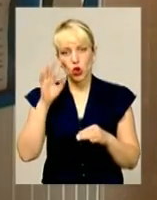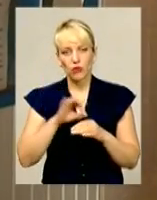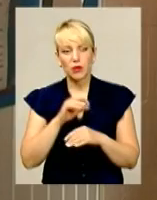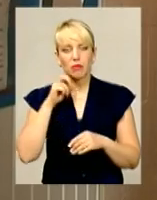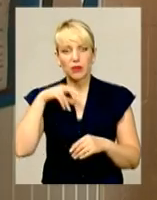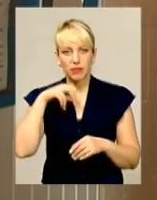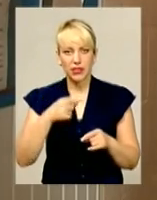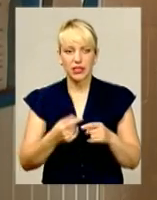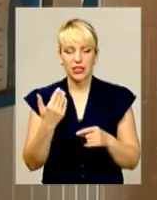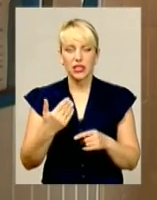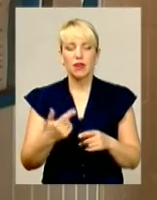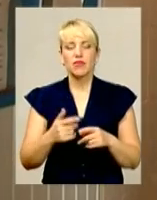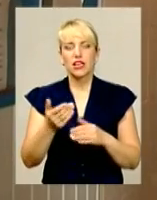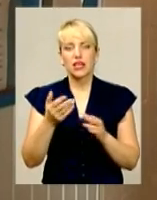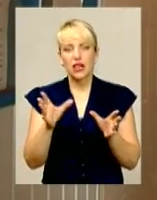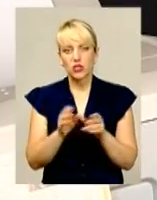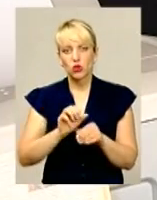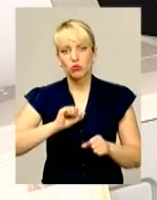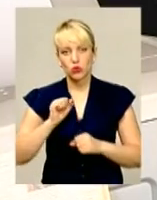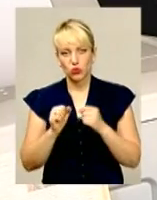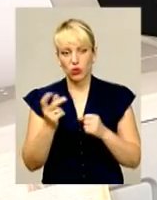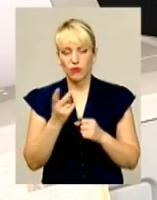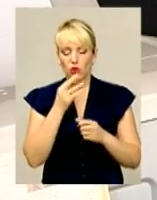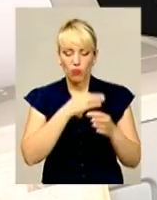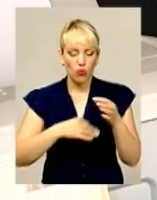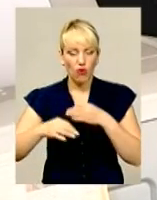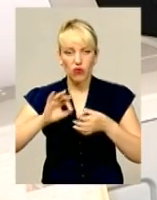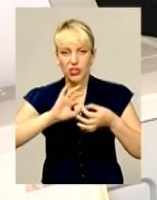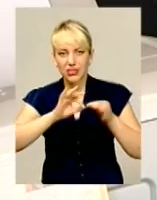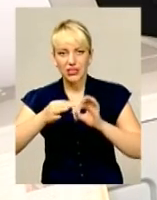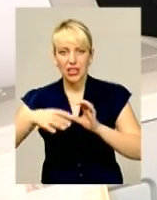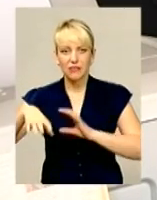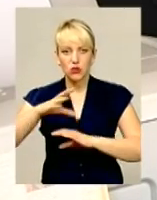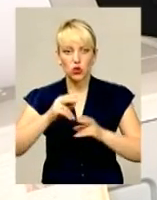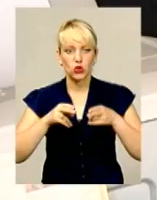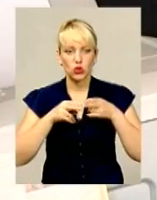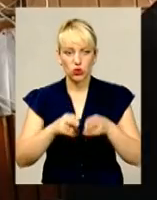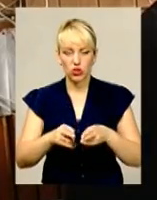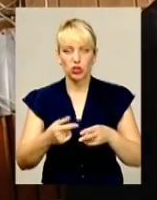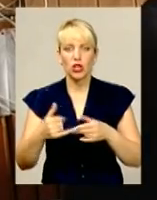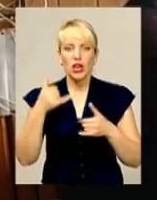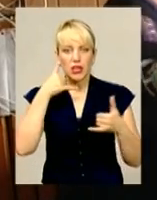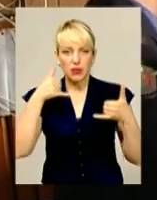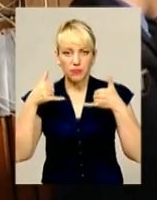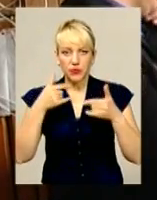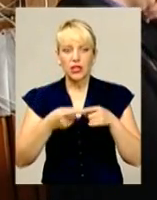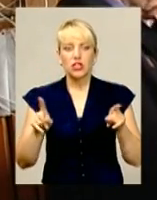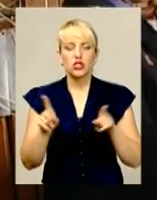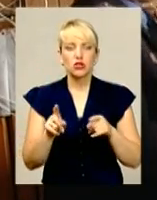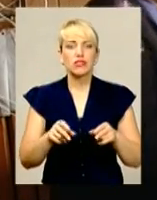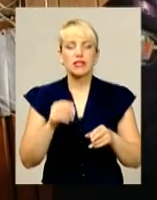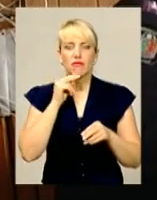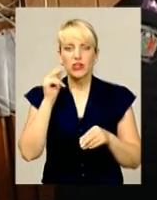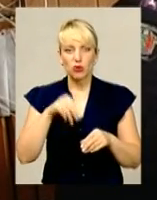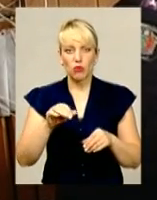дружиною потерпілого вони заздали гідь, обговорили всі деталі, скоєння злочину і підтримували зв'язок. У те, що замовником смерті могла стати